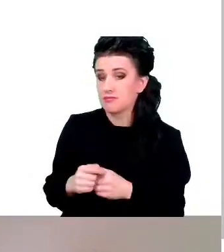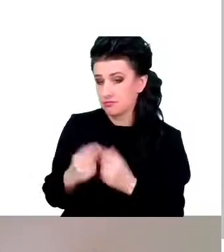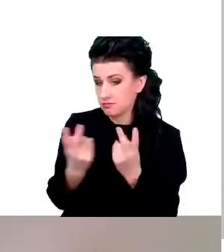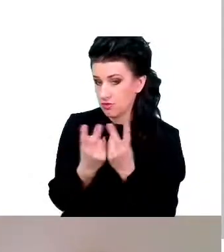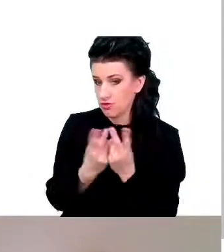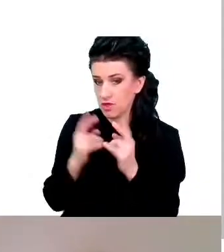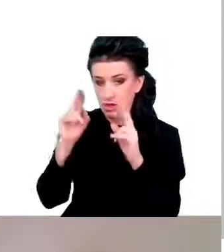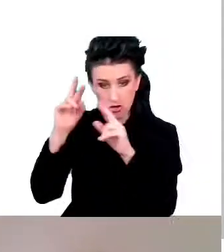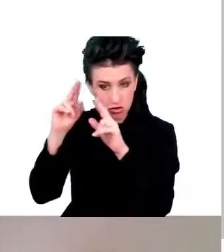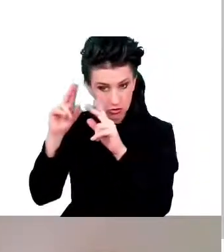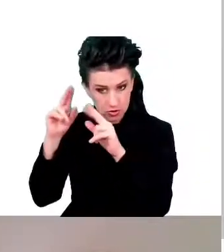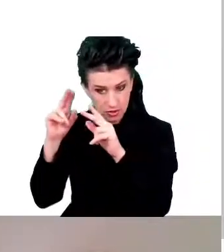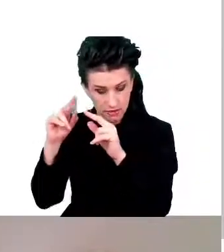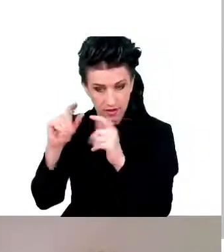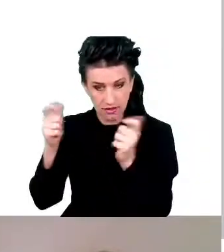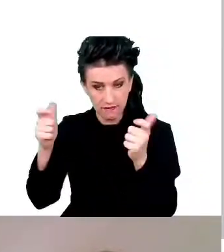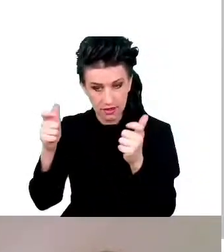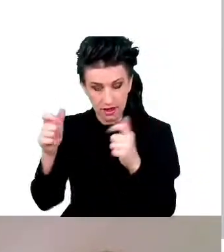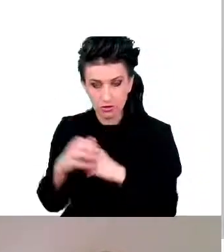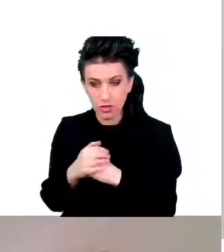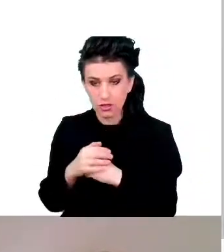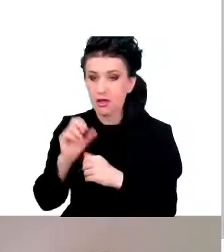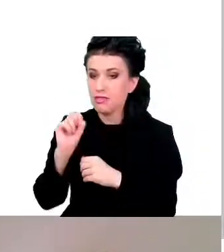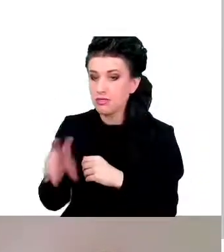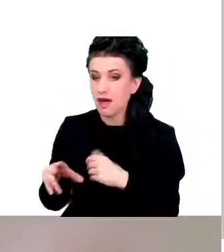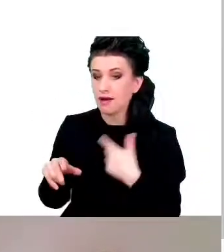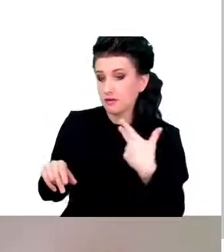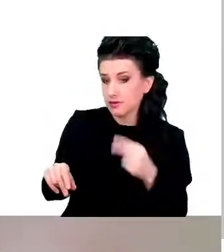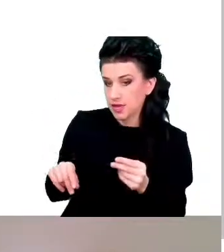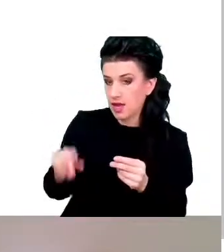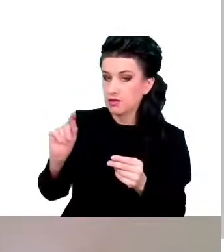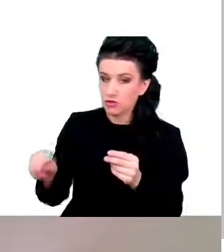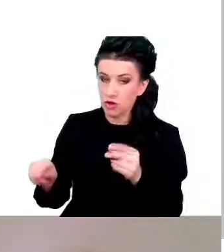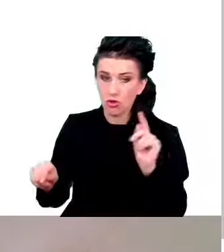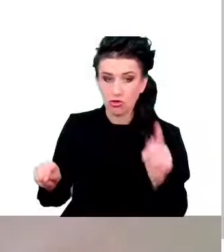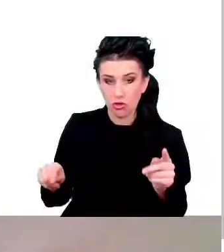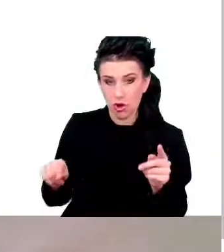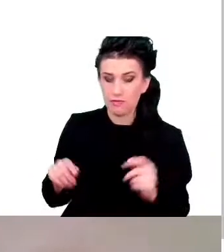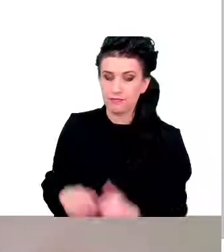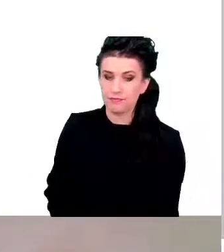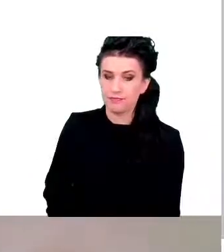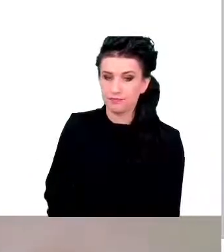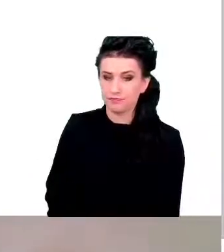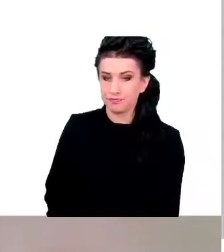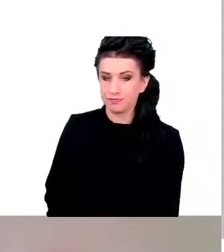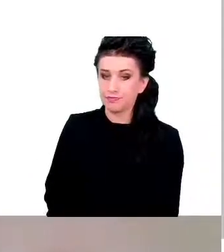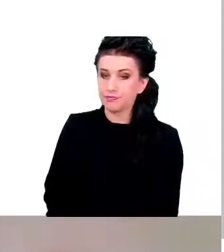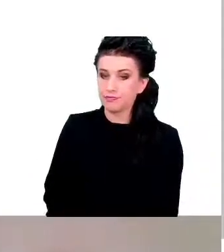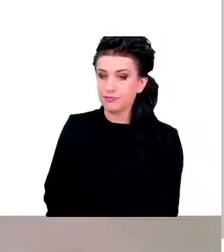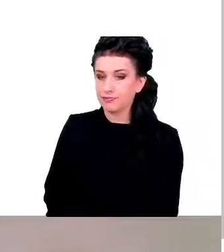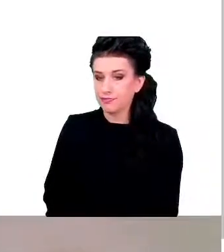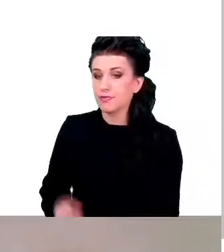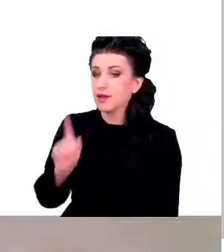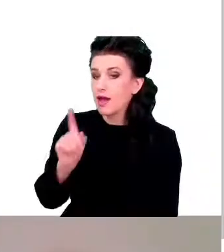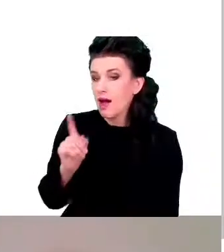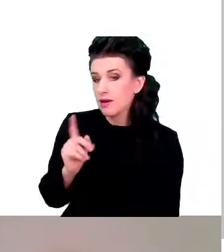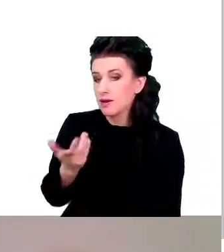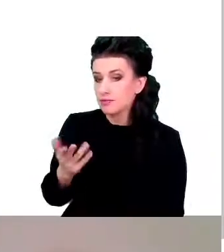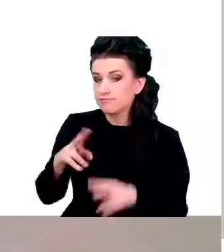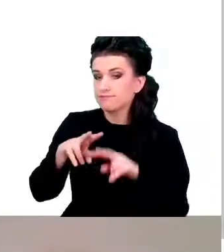rozpoznawanie jakichś wydarzeń, tak lub nie. Natomiast pozostałe